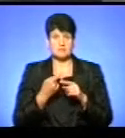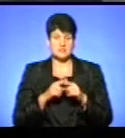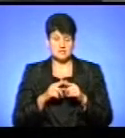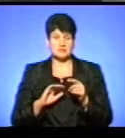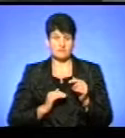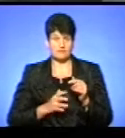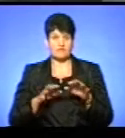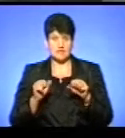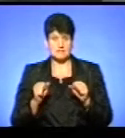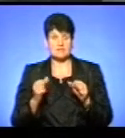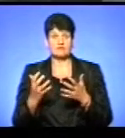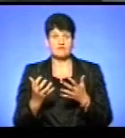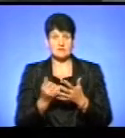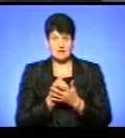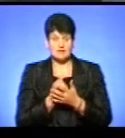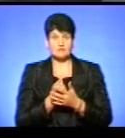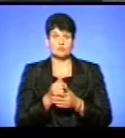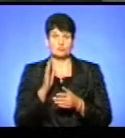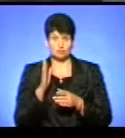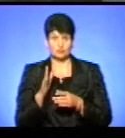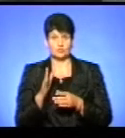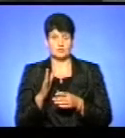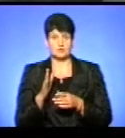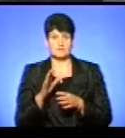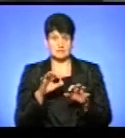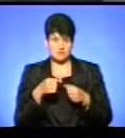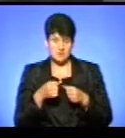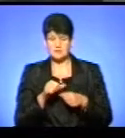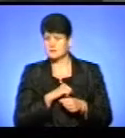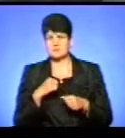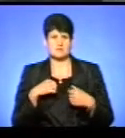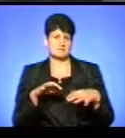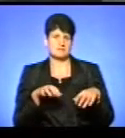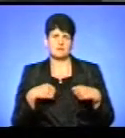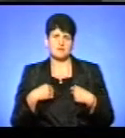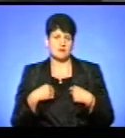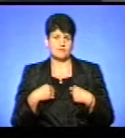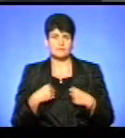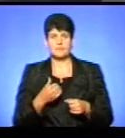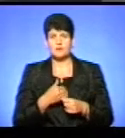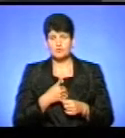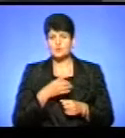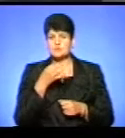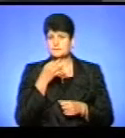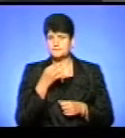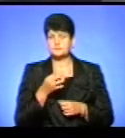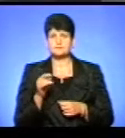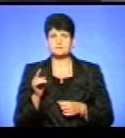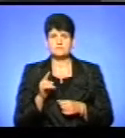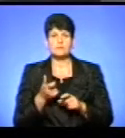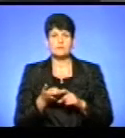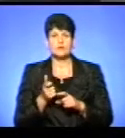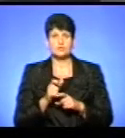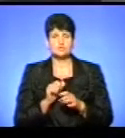ми готові до примусового демонтажу і забрав добровільно. І, до речі, хочу наголосити, що дуже